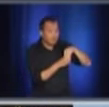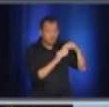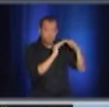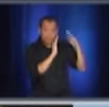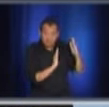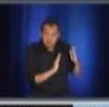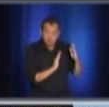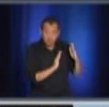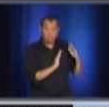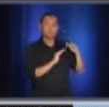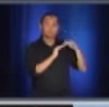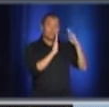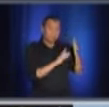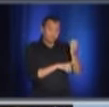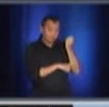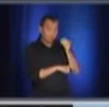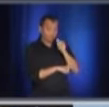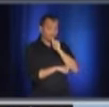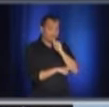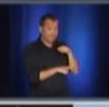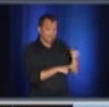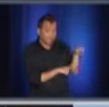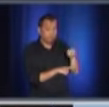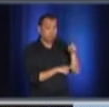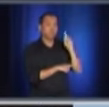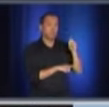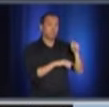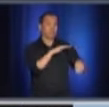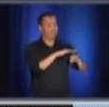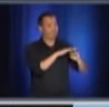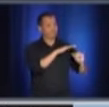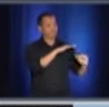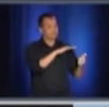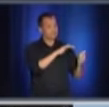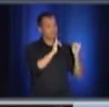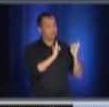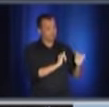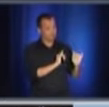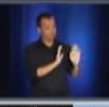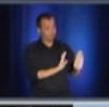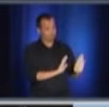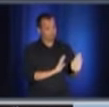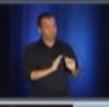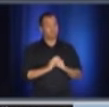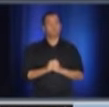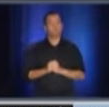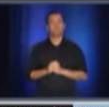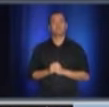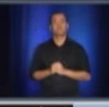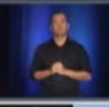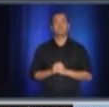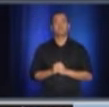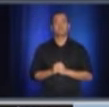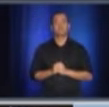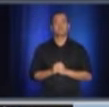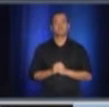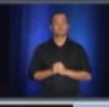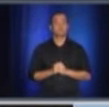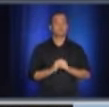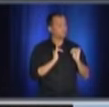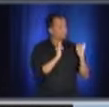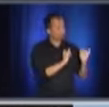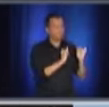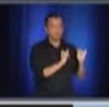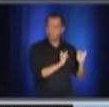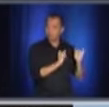résidence personnelle, il faut que ça soit limité à 10 personnes. Il n a aucun changement qu'on est prêt à